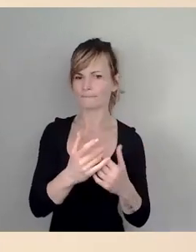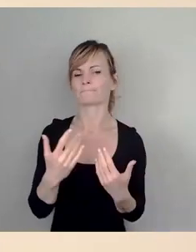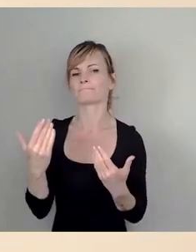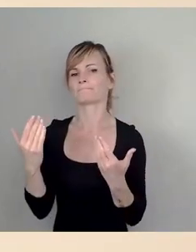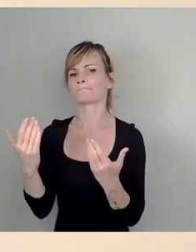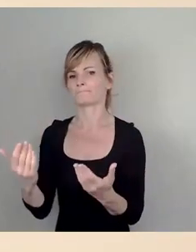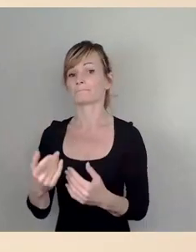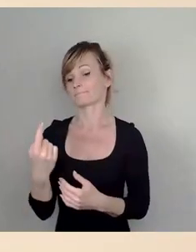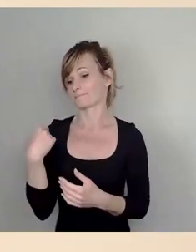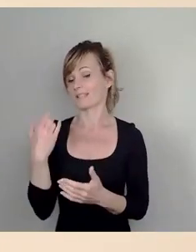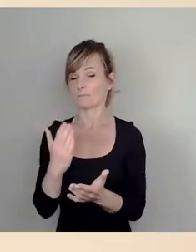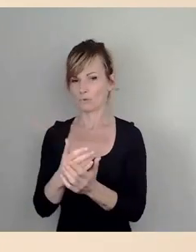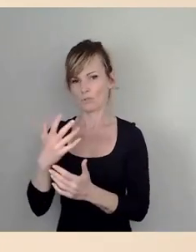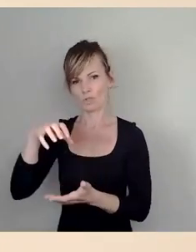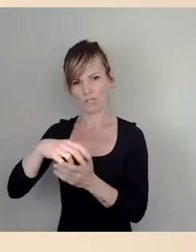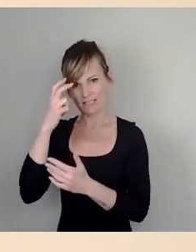Kießling angesprochen hat,